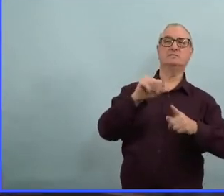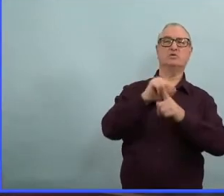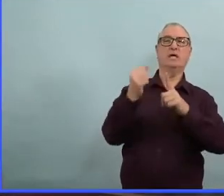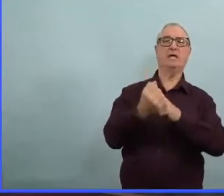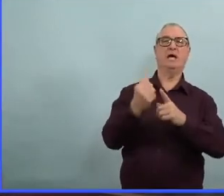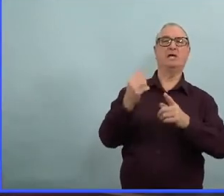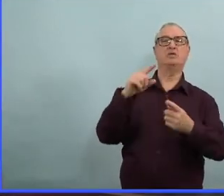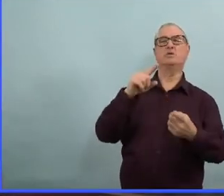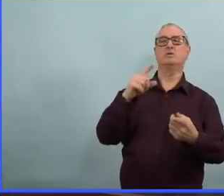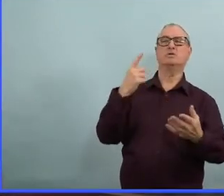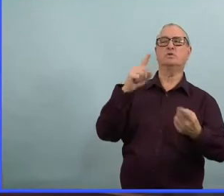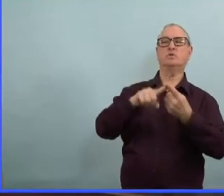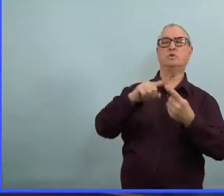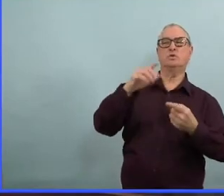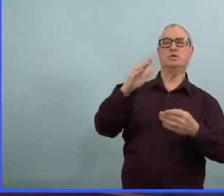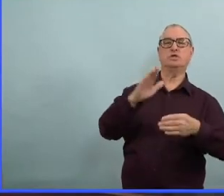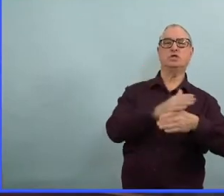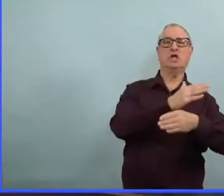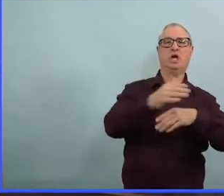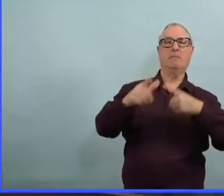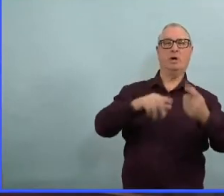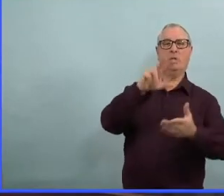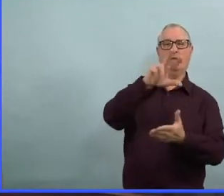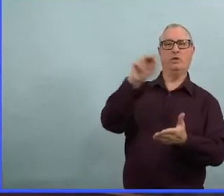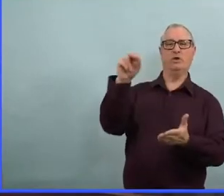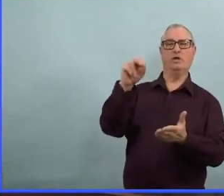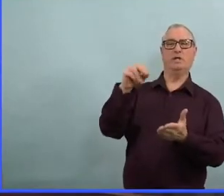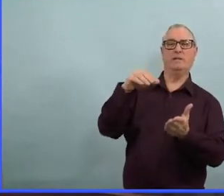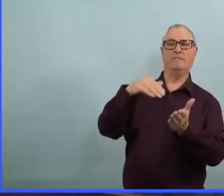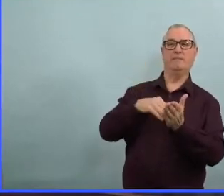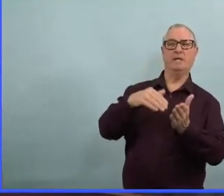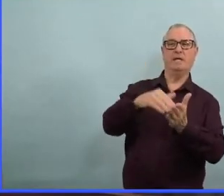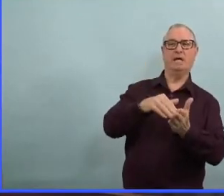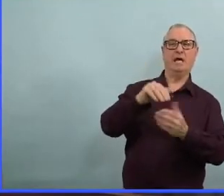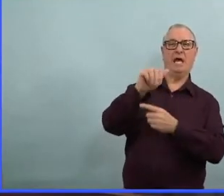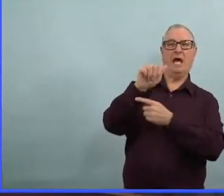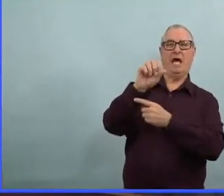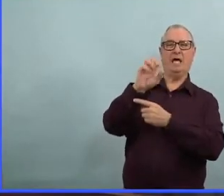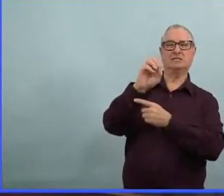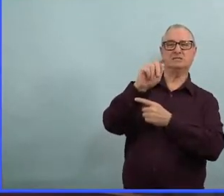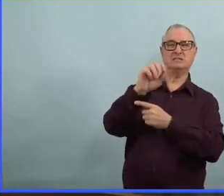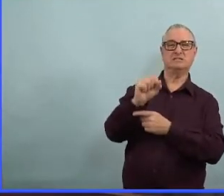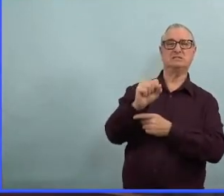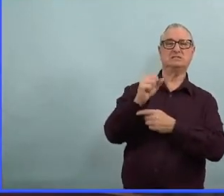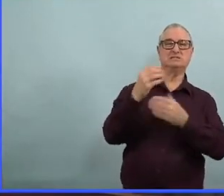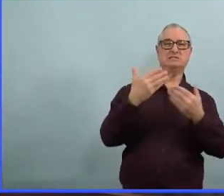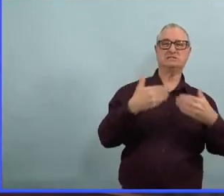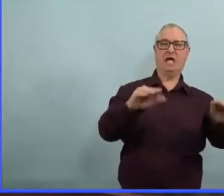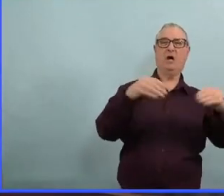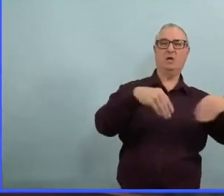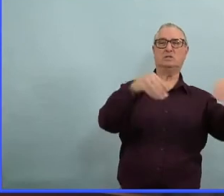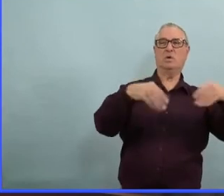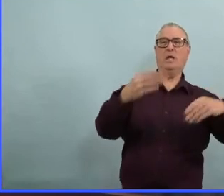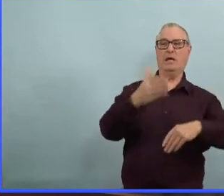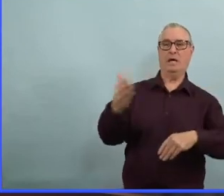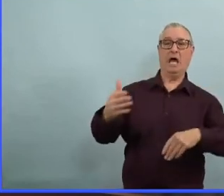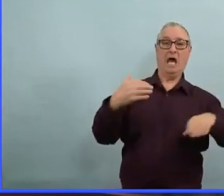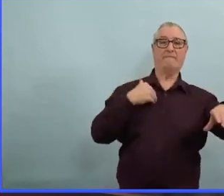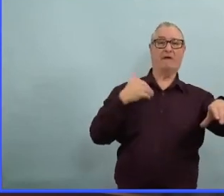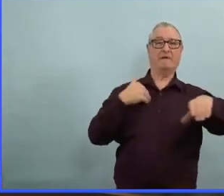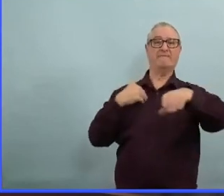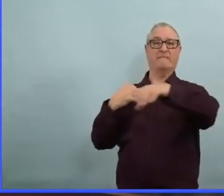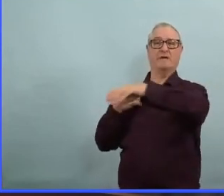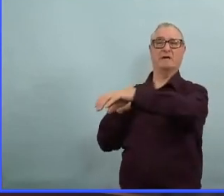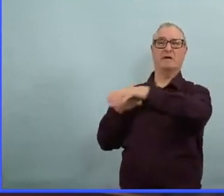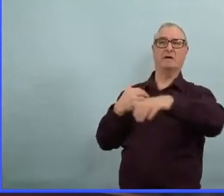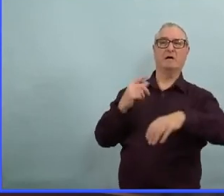alors tout d'abord logement Manitoba n'avait rien à voir avec ça et deuxièmement j'avais divulgué la